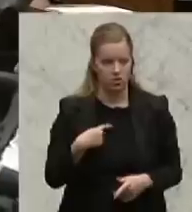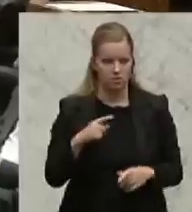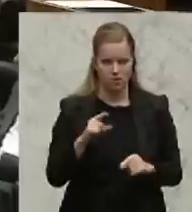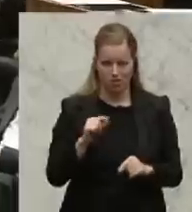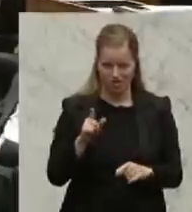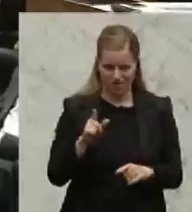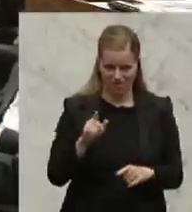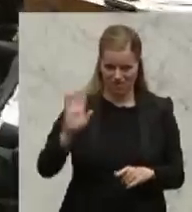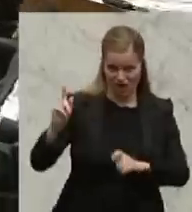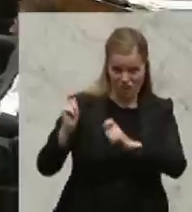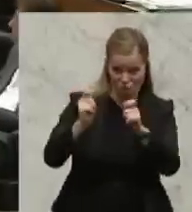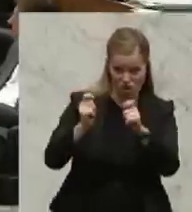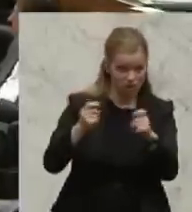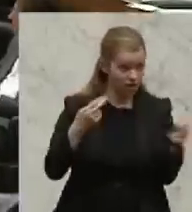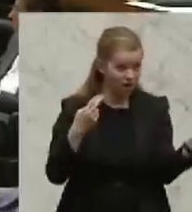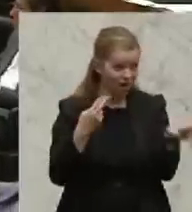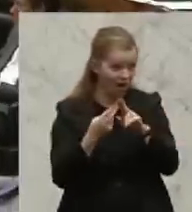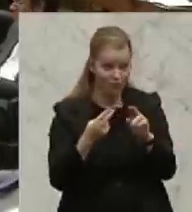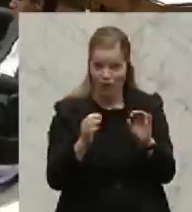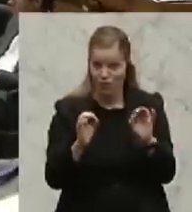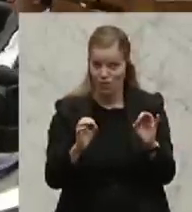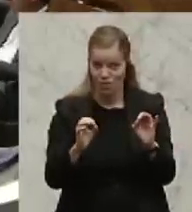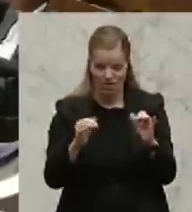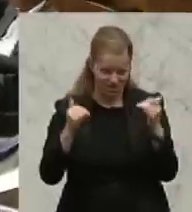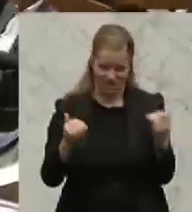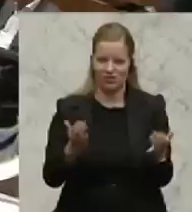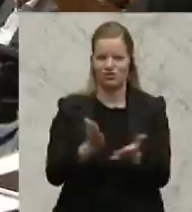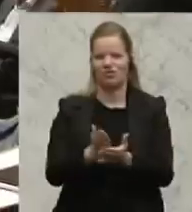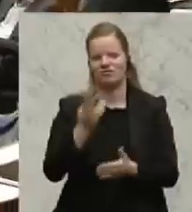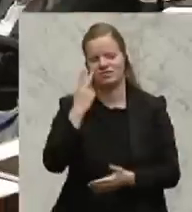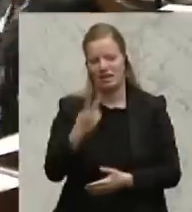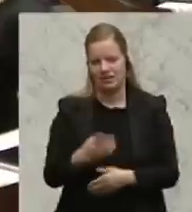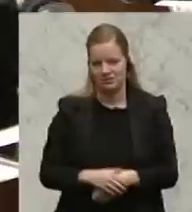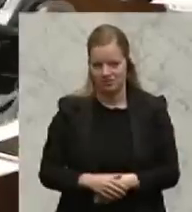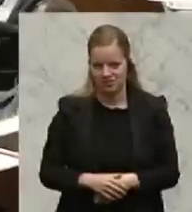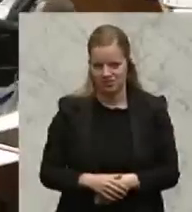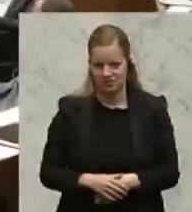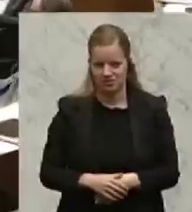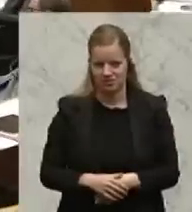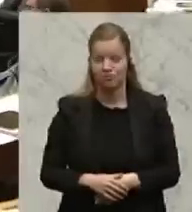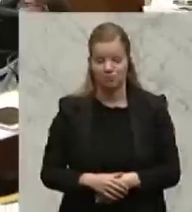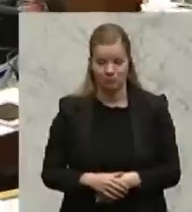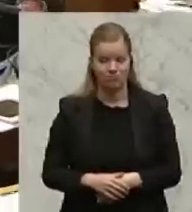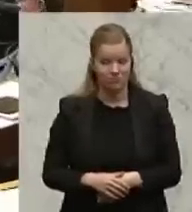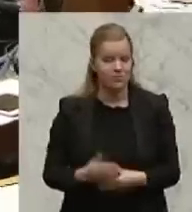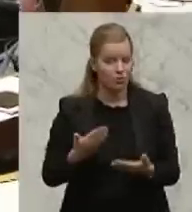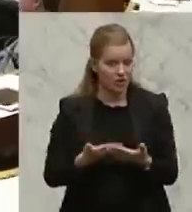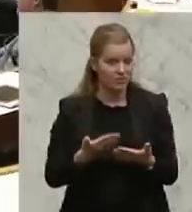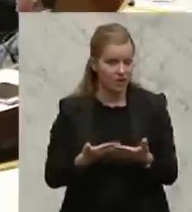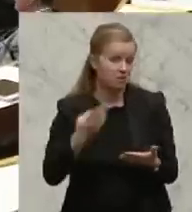geantwortet. Das wird ja jetzt alles offenkundig. Und also bleibt die Frage nach dem Krisenmanagement